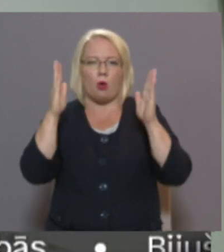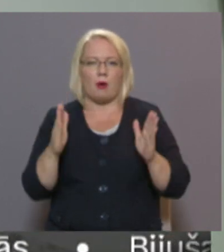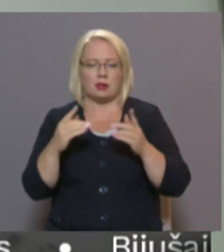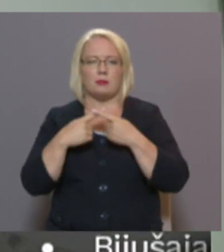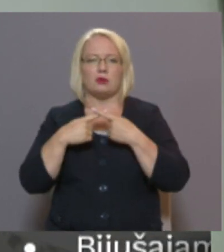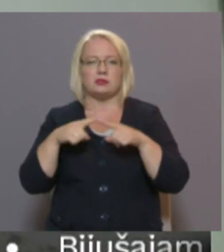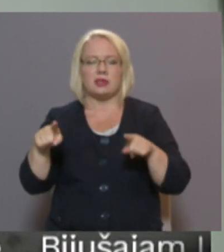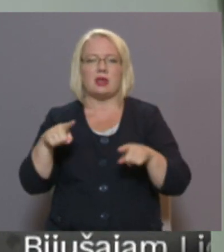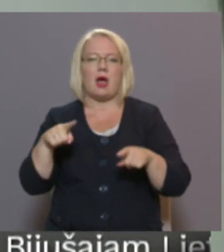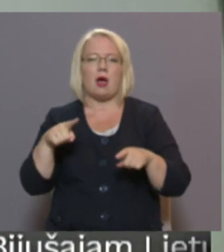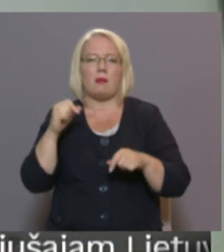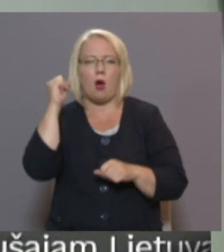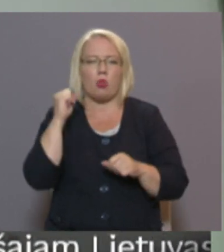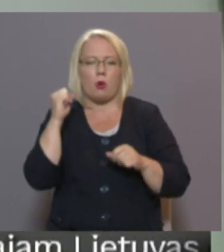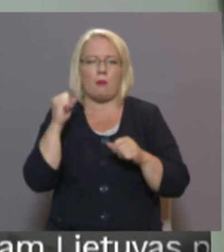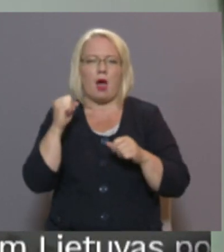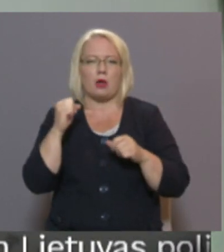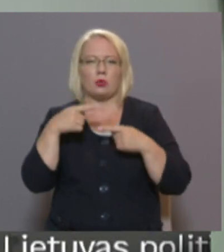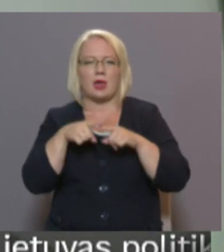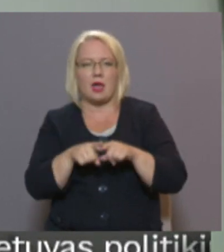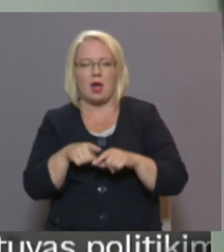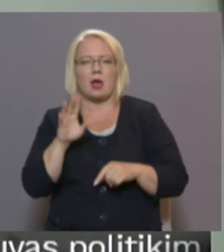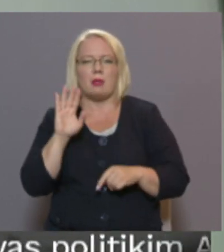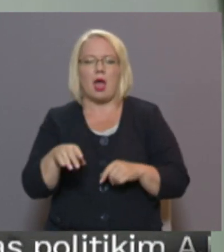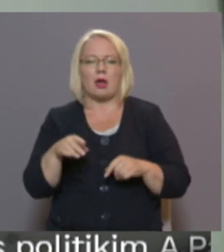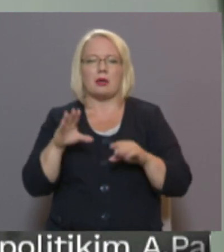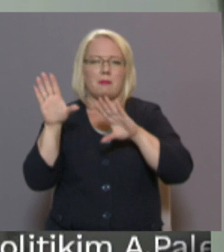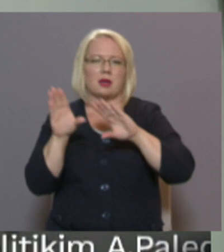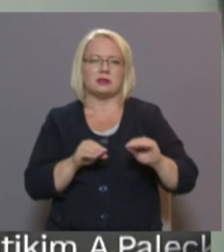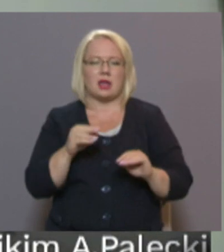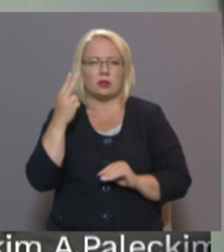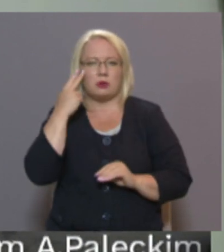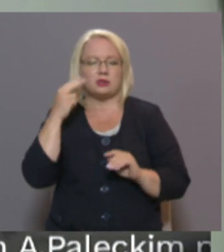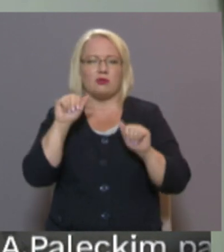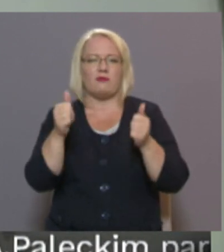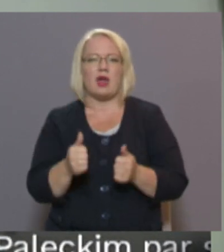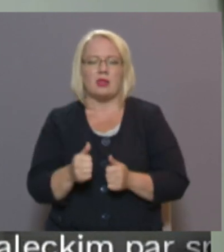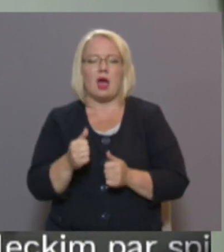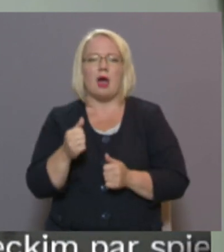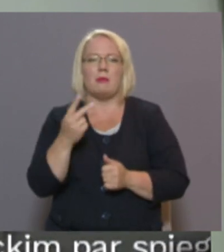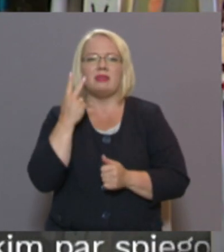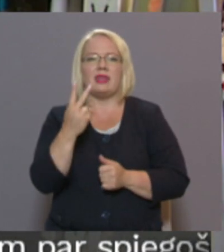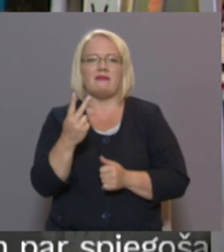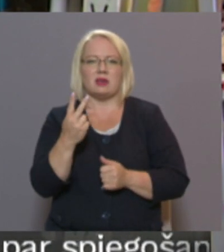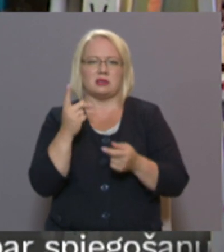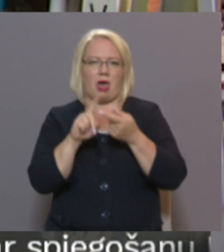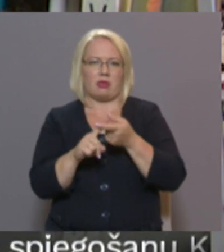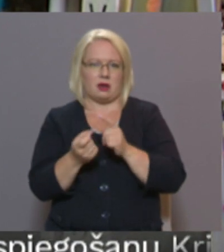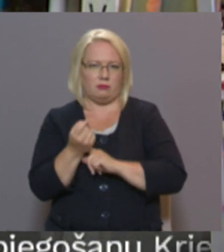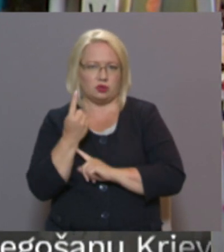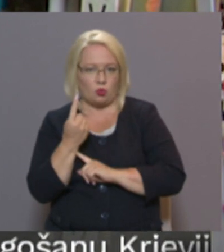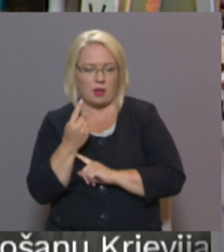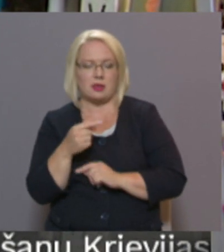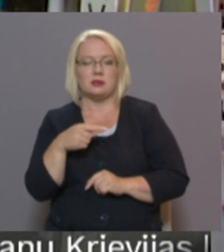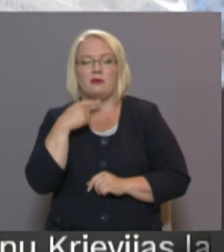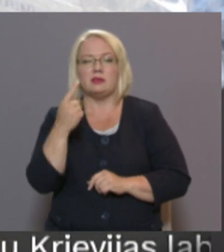spēļu iekārtām, lai mazinātu šos riskus veidoties divām ienlaicīgām atkarībām. Vislielākās